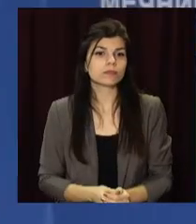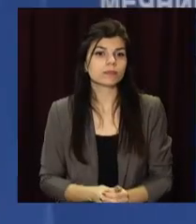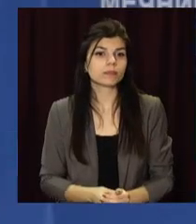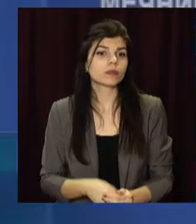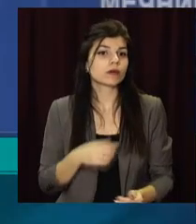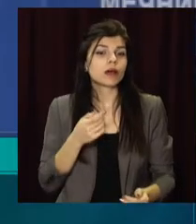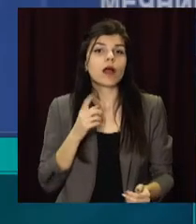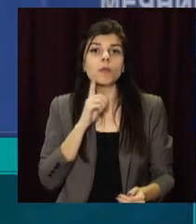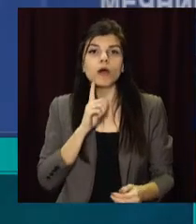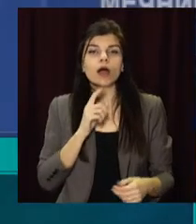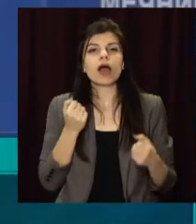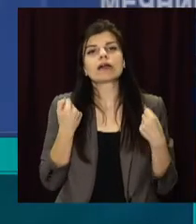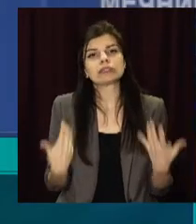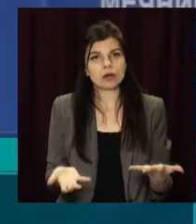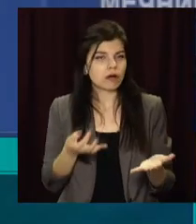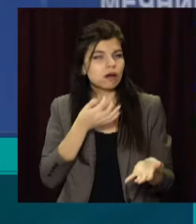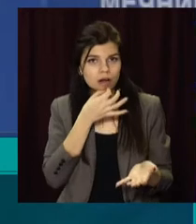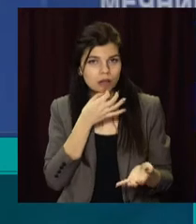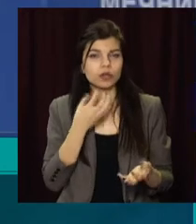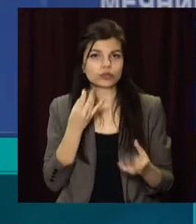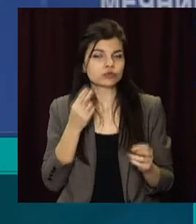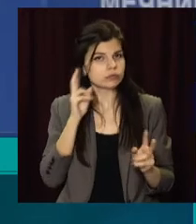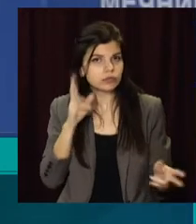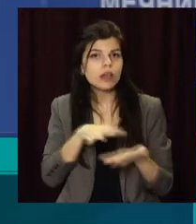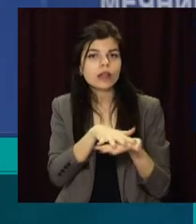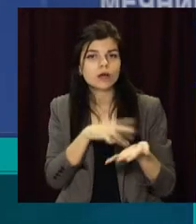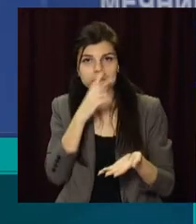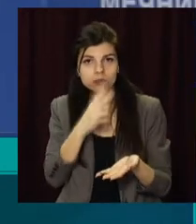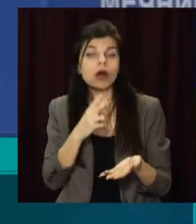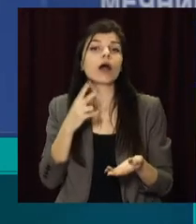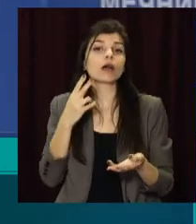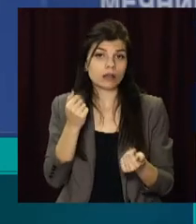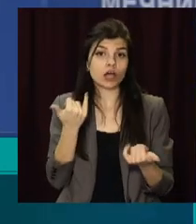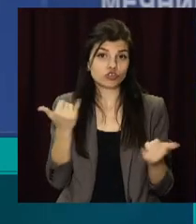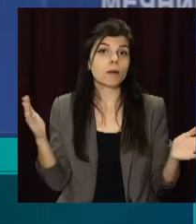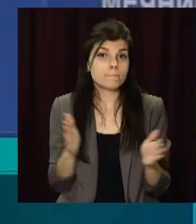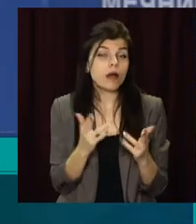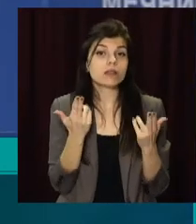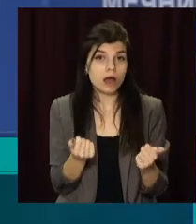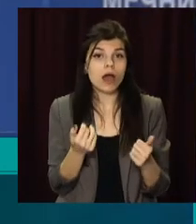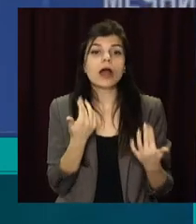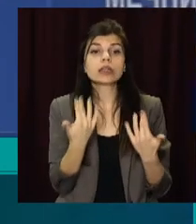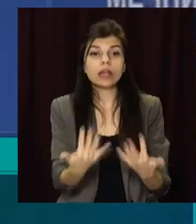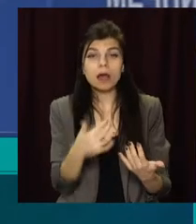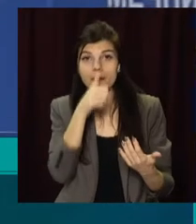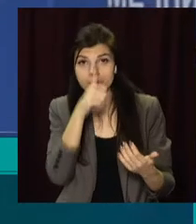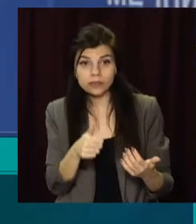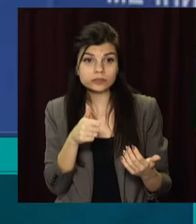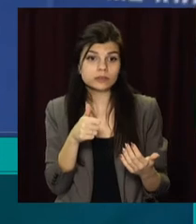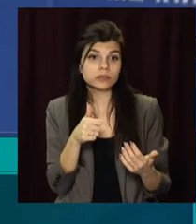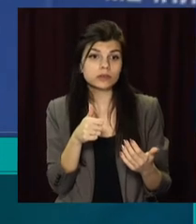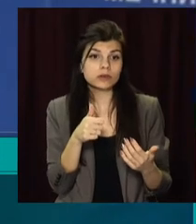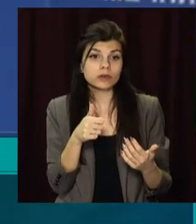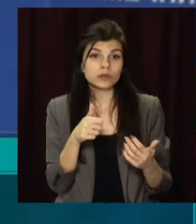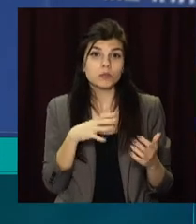Рослаблятися не знаємо, що рано. Восени у нас теж був період, коли пацієнтів було менше, але через кілька місяців їх